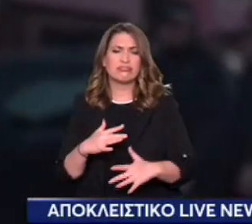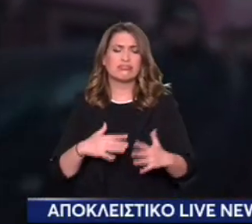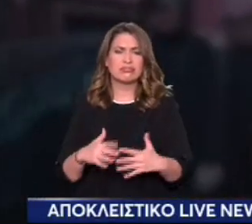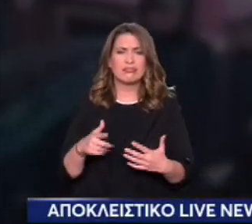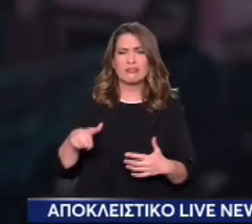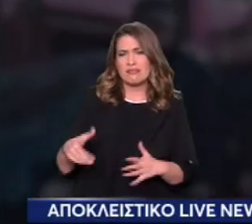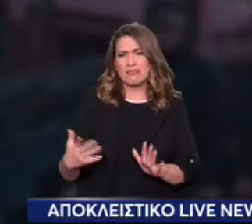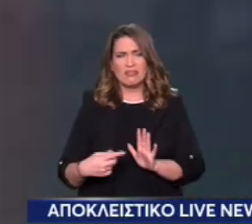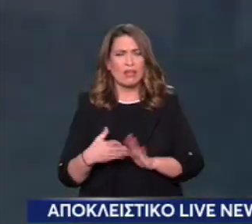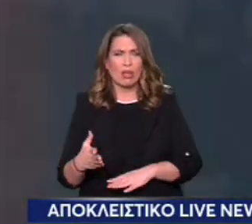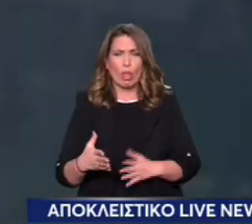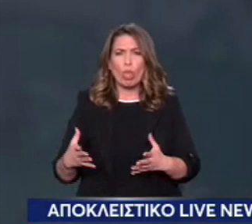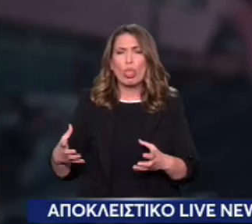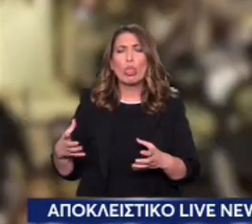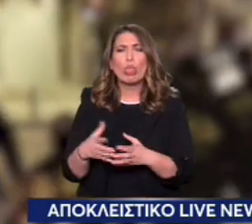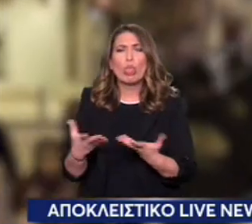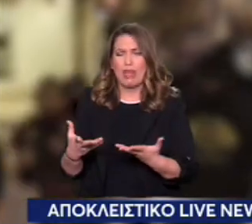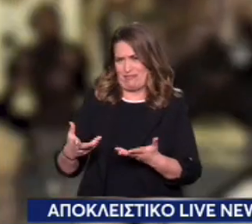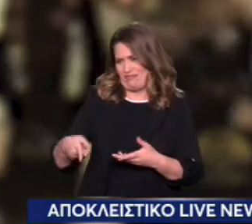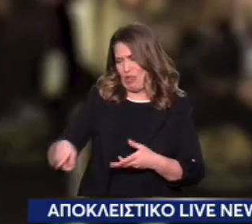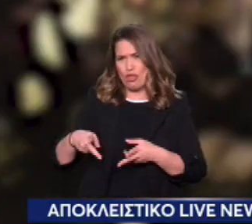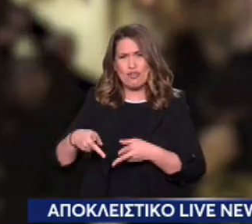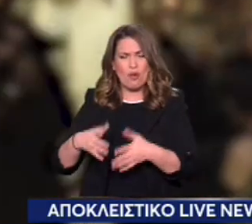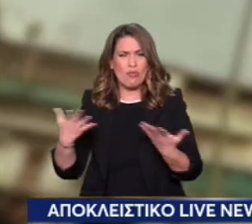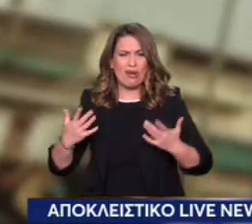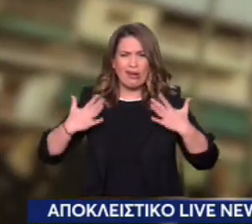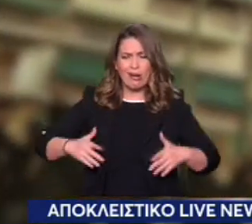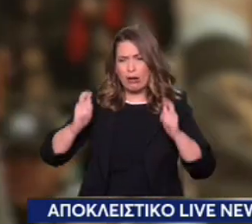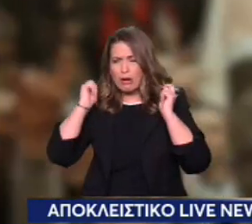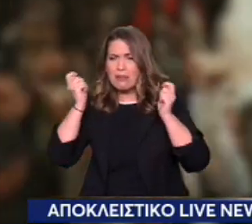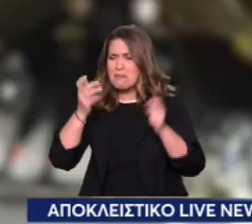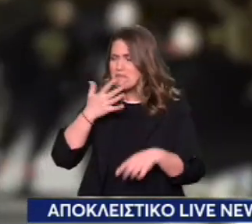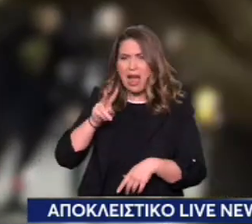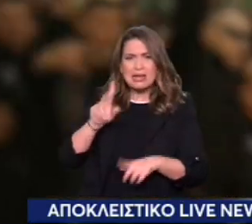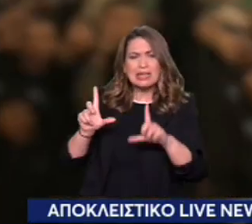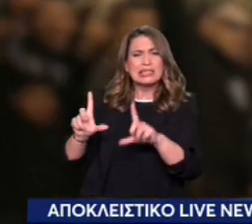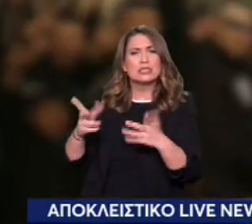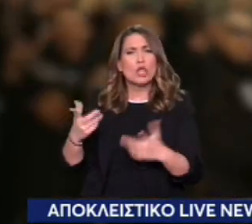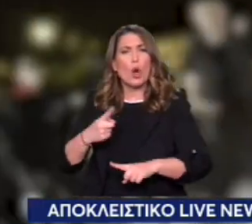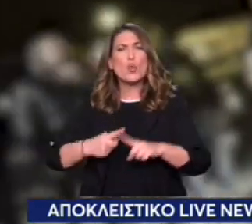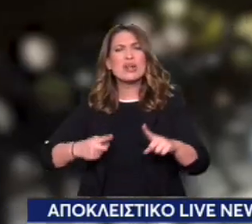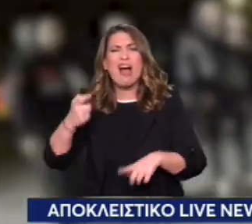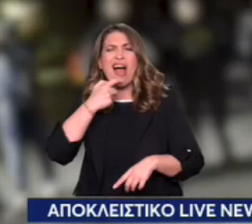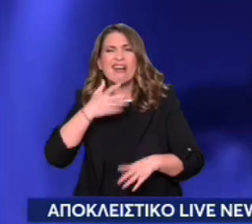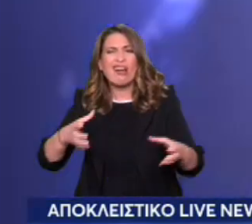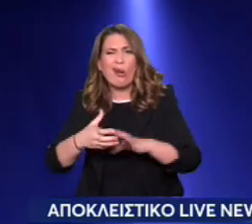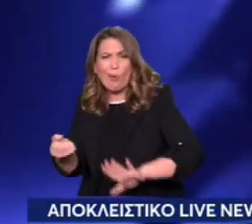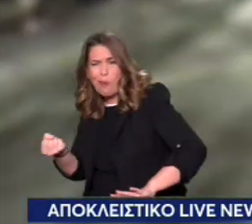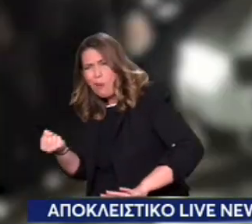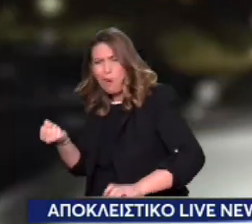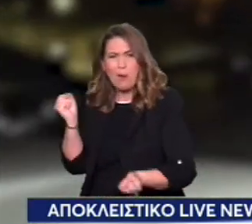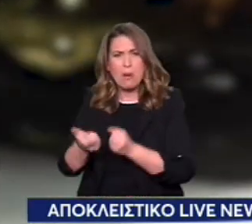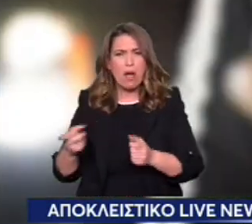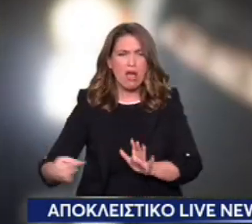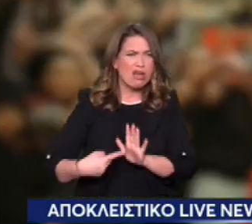Κυκλοφορούν στους δρόμους ως κουκουλοφόροι, με τα ίδια φούτερ που φορούν να παραπέμπουν σε οργάνωση χούλιγανς. Δηλώνουν ορκισμένοι σε αυτό που